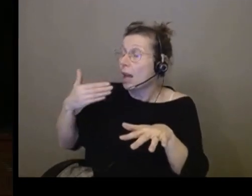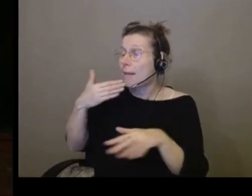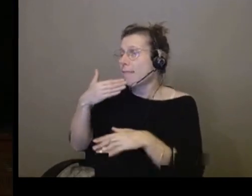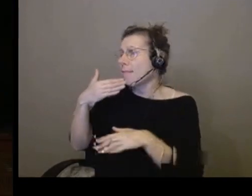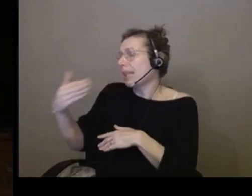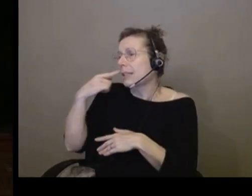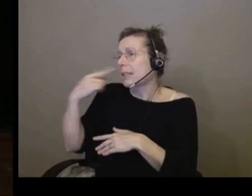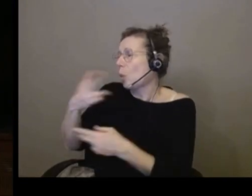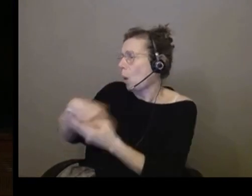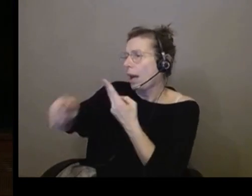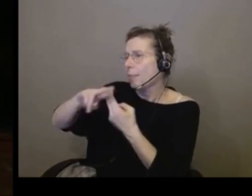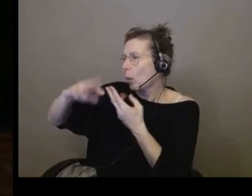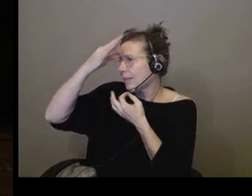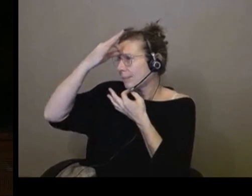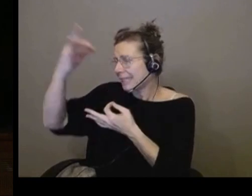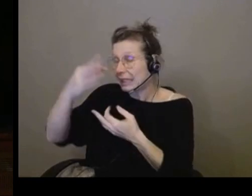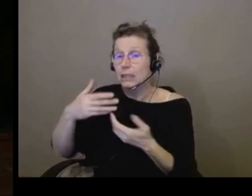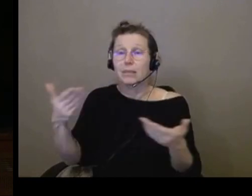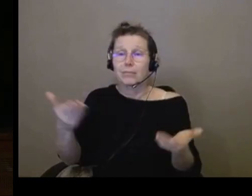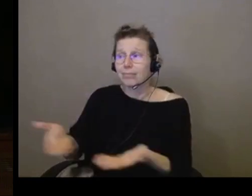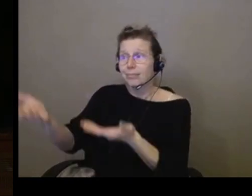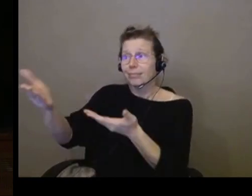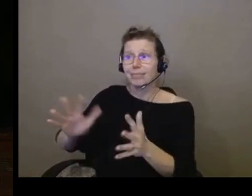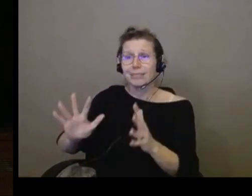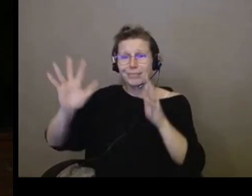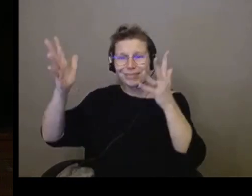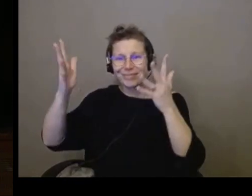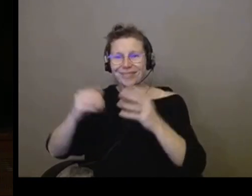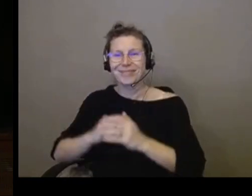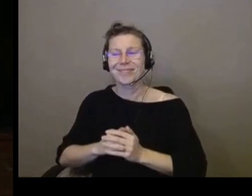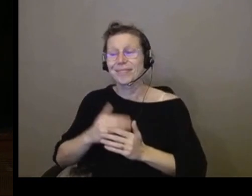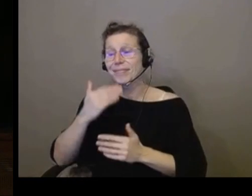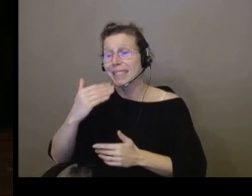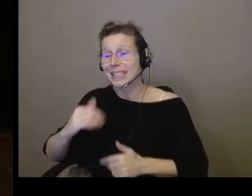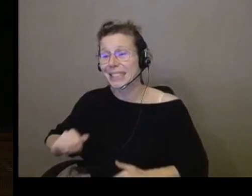très précises. On peut évidemment l'applaudir bien fort. Je vous remercie. Applaudissements.